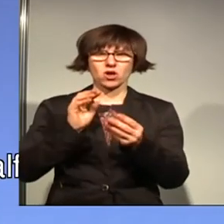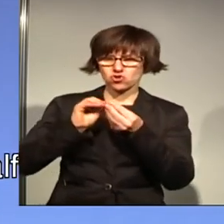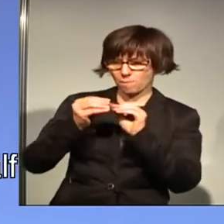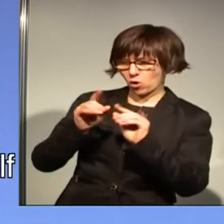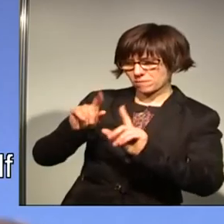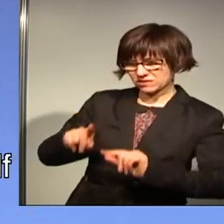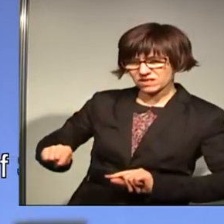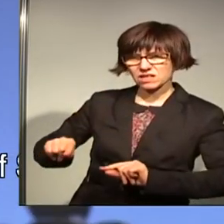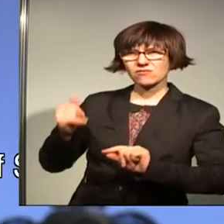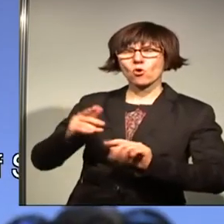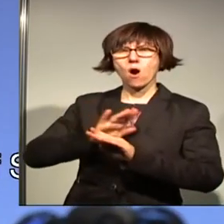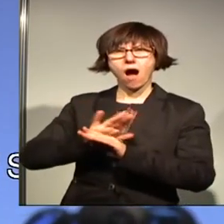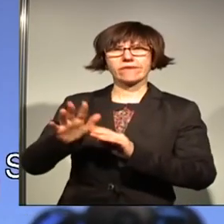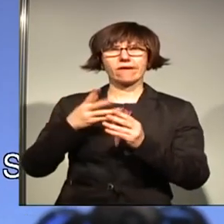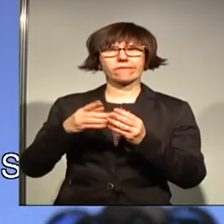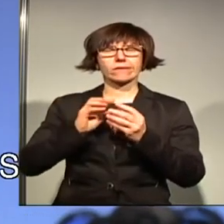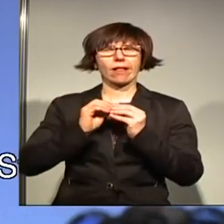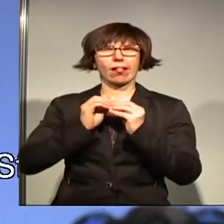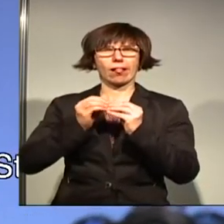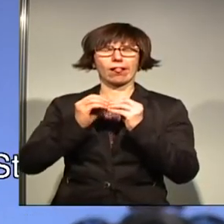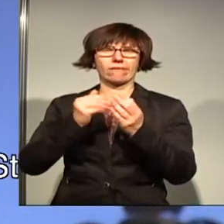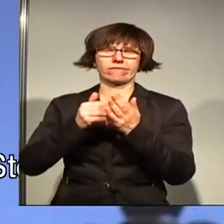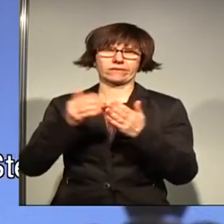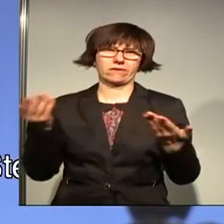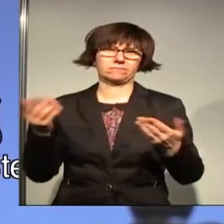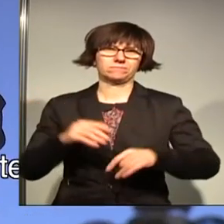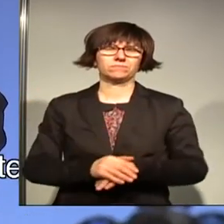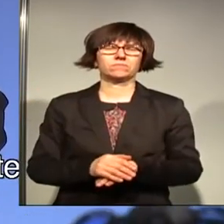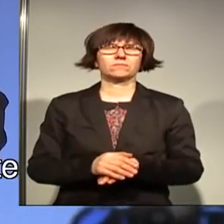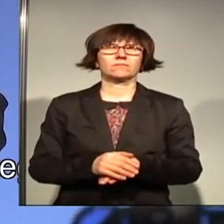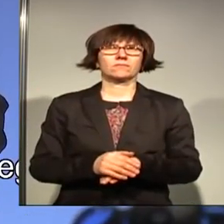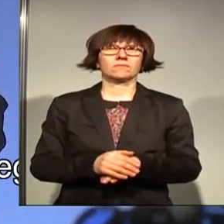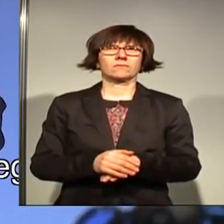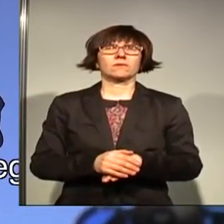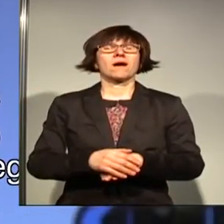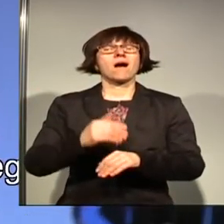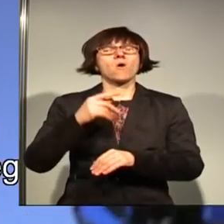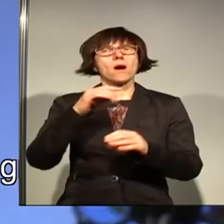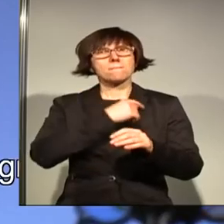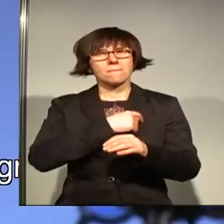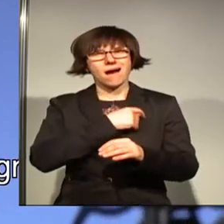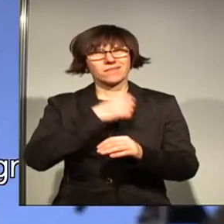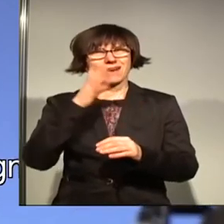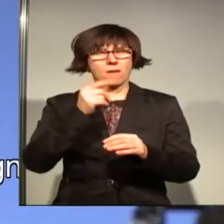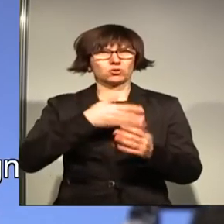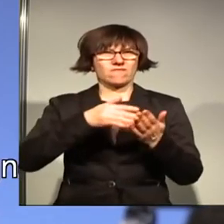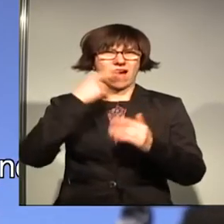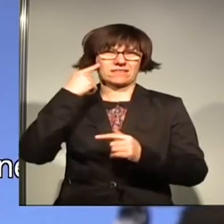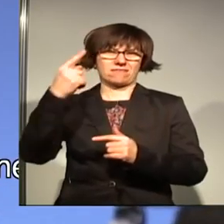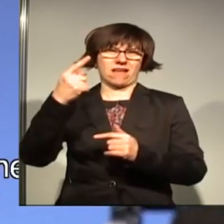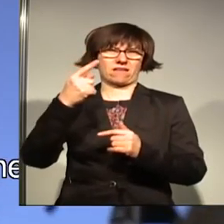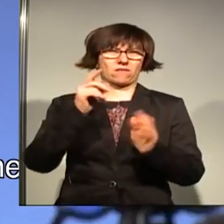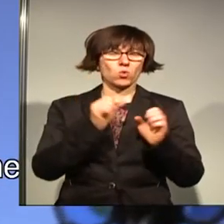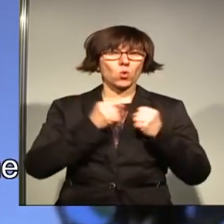Und wo soll einfach nur weiter rumgemerkelt werden? Es ist aber auch klar, die Partei muss weiterdenken. Sie muss über die Große